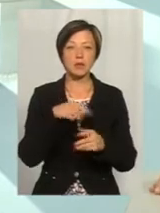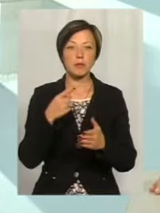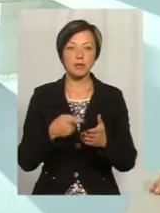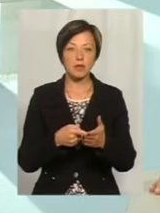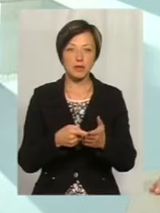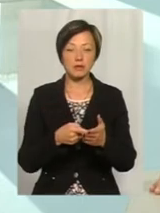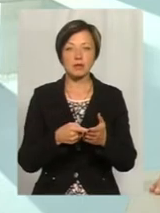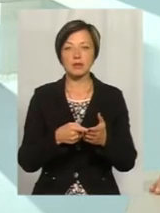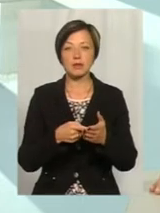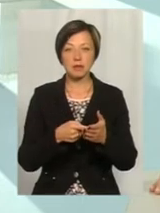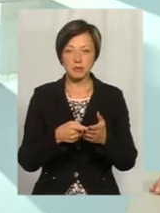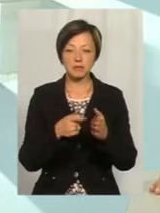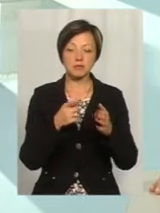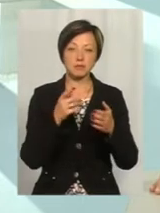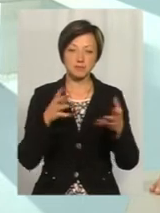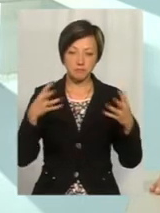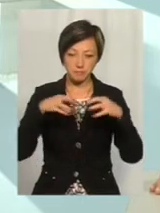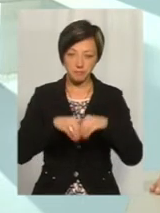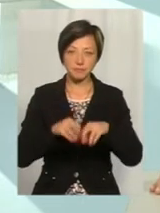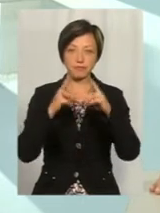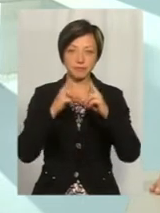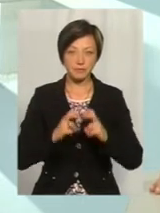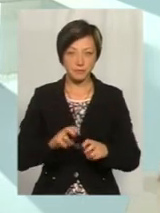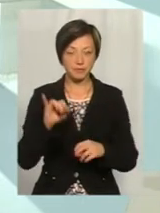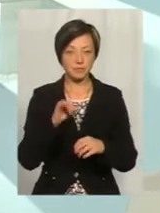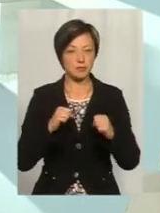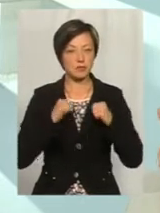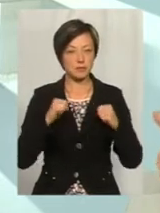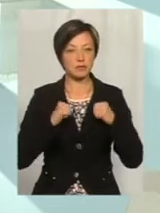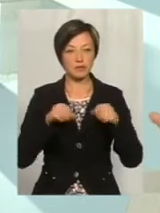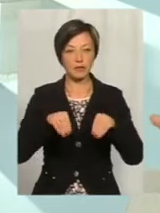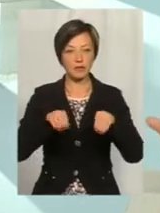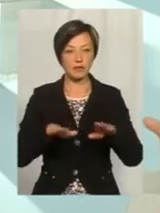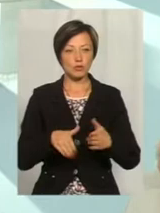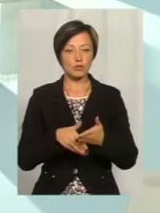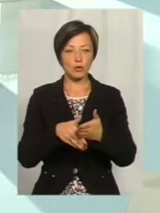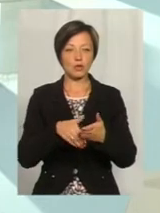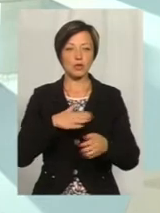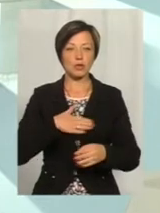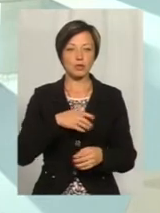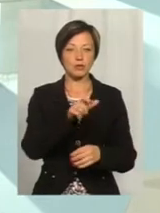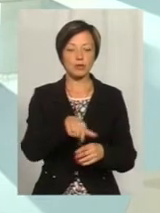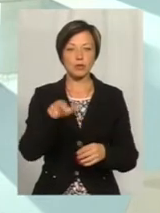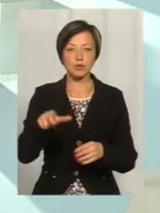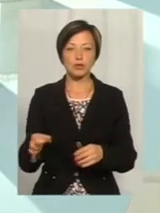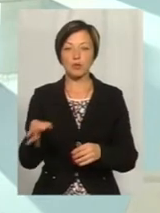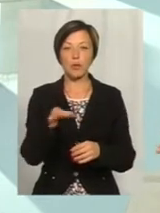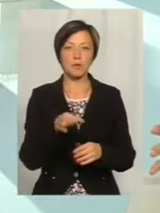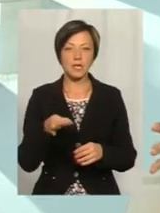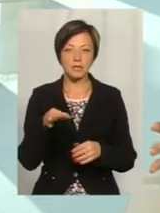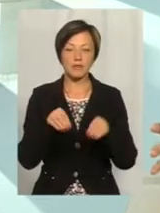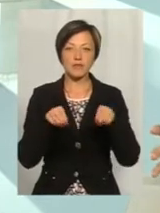забираємо, ми їх систематизуємо, аналізуємо і намагаємося вирішити і допомогти нашим мешканцям області